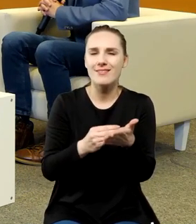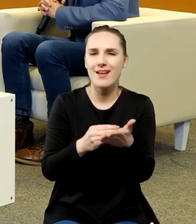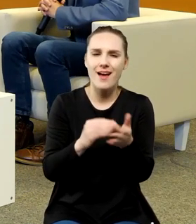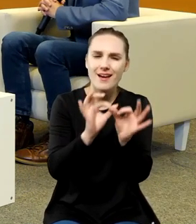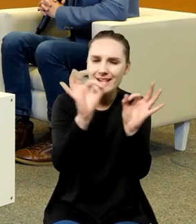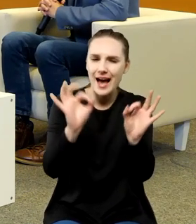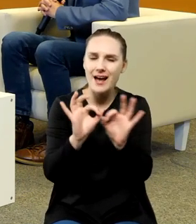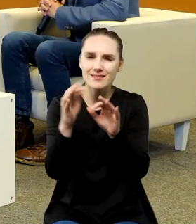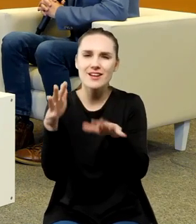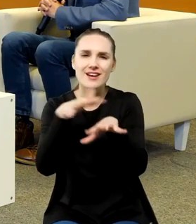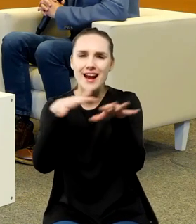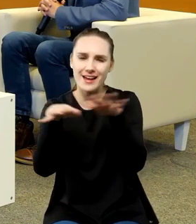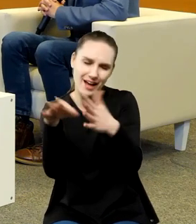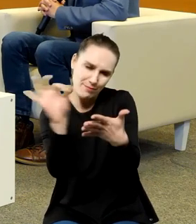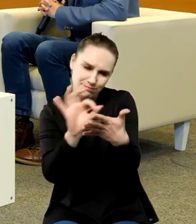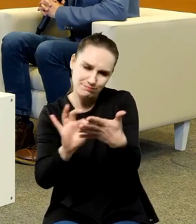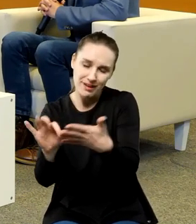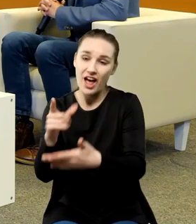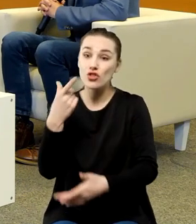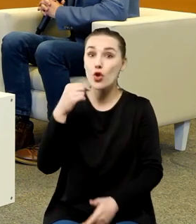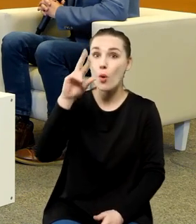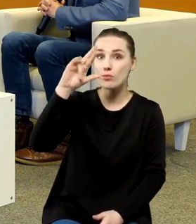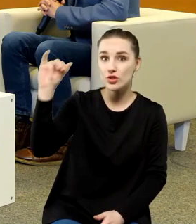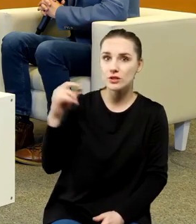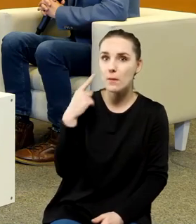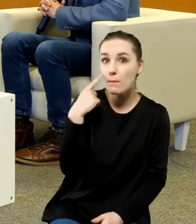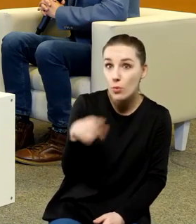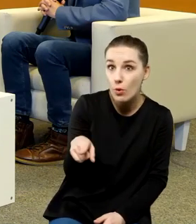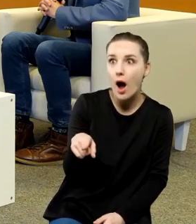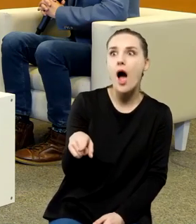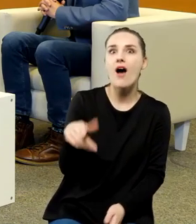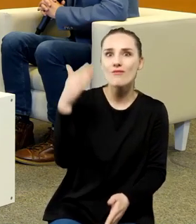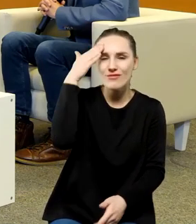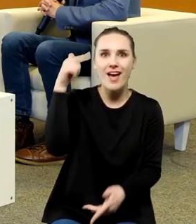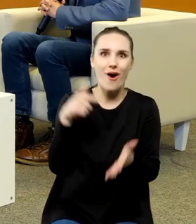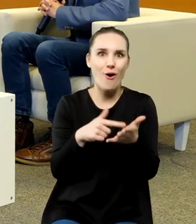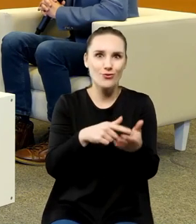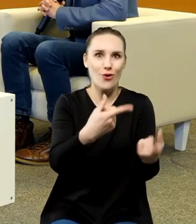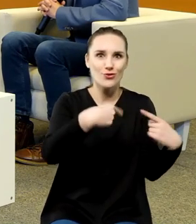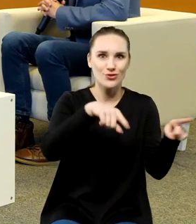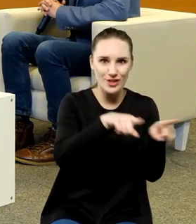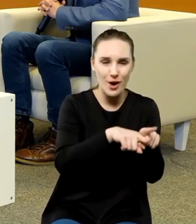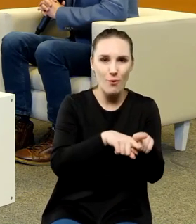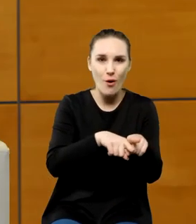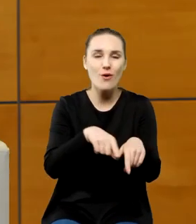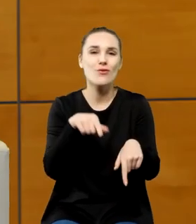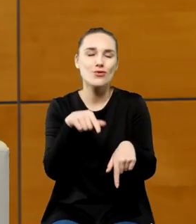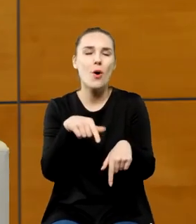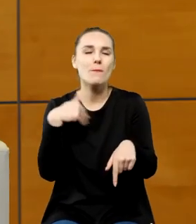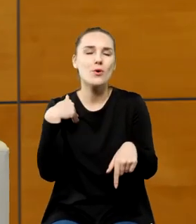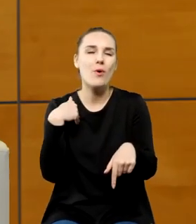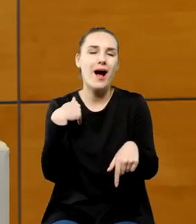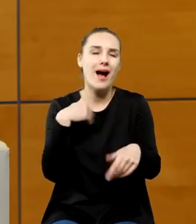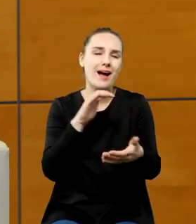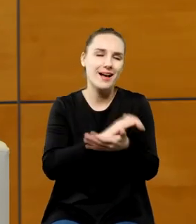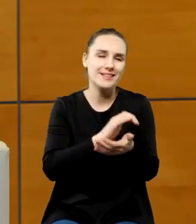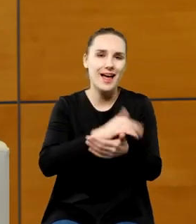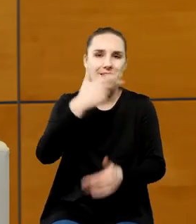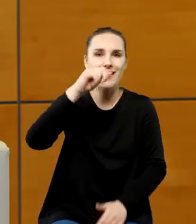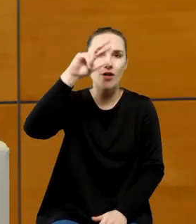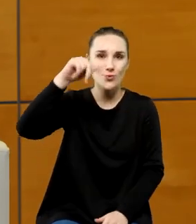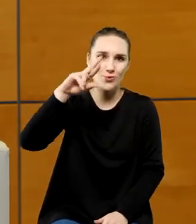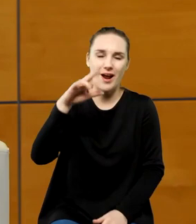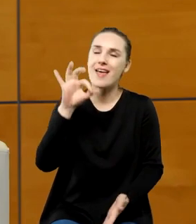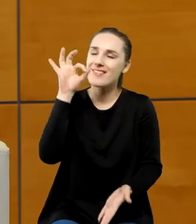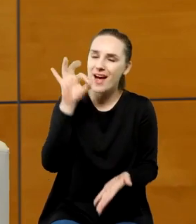rękopiśmienne i jak Dobrzycki to zobaczył to od razu powiedział to jest komentariolus i to była publikacja w Nature dzisiejsze ministerstwo szkolnictwa i nauki byłoby